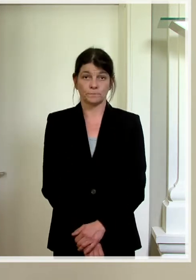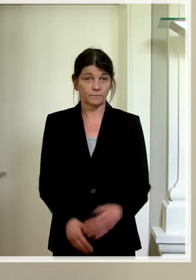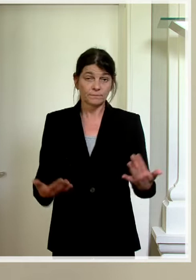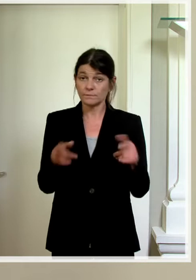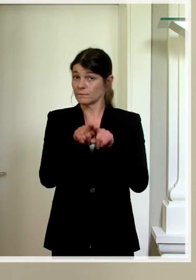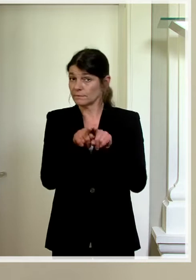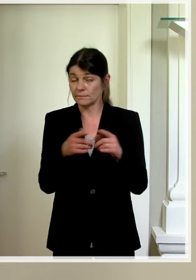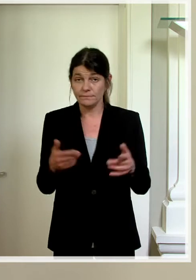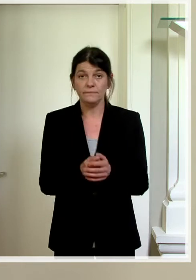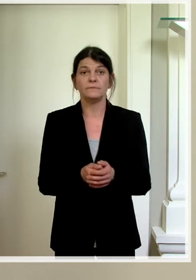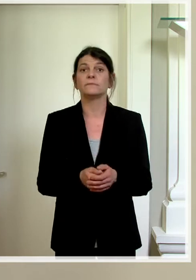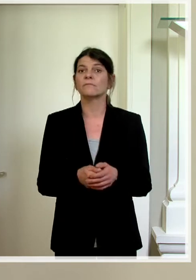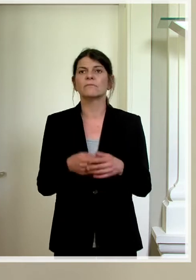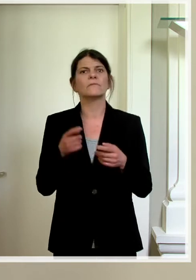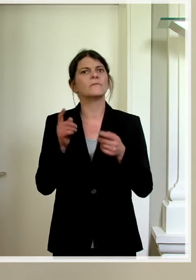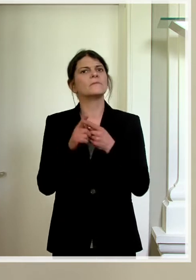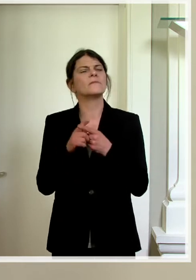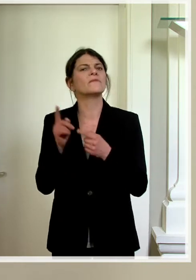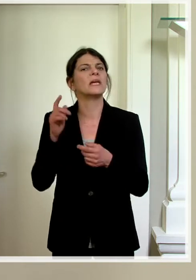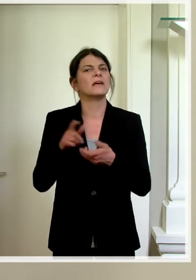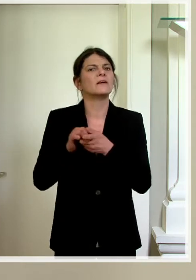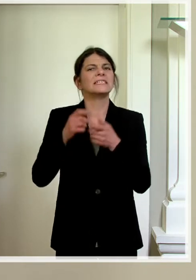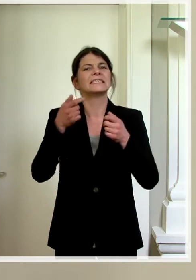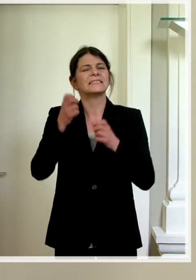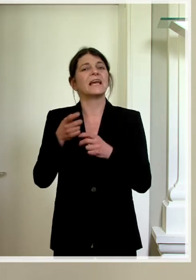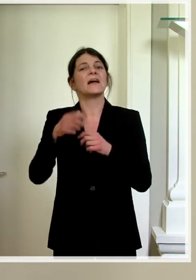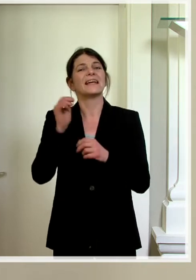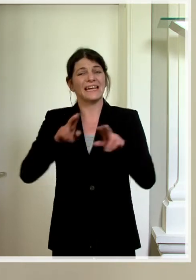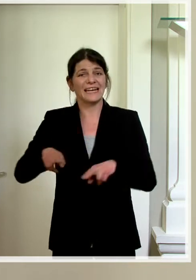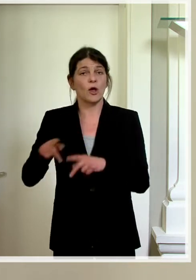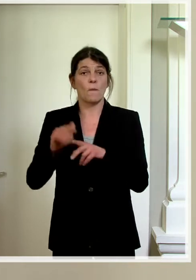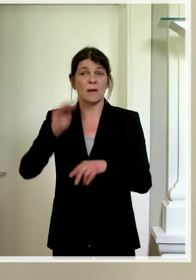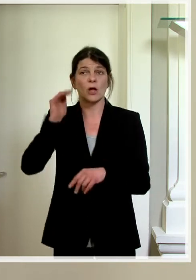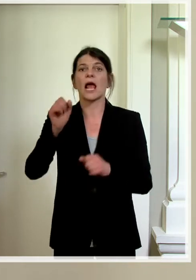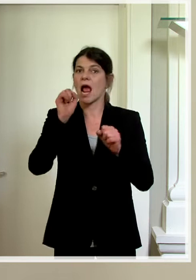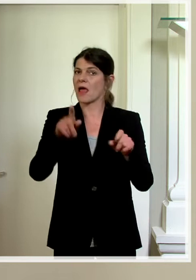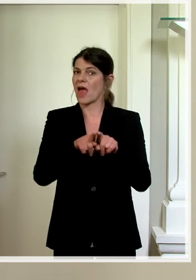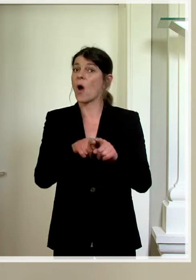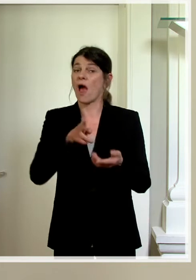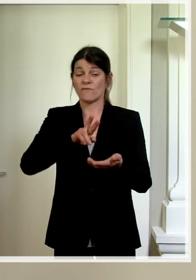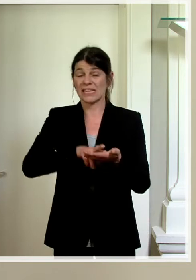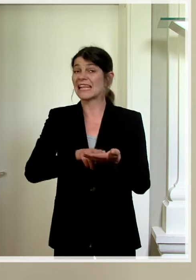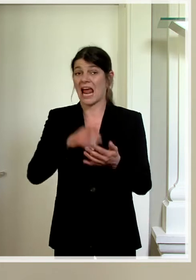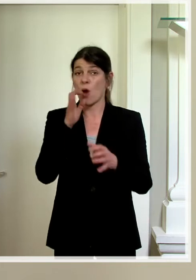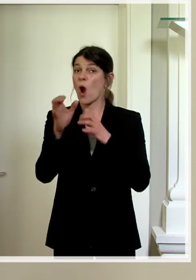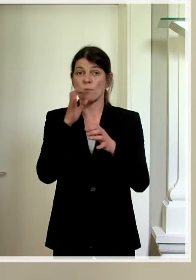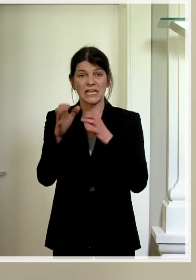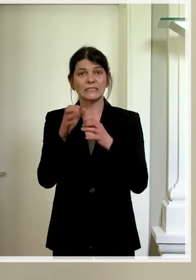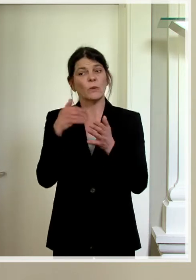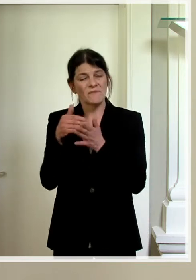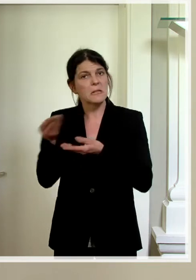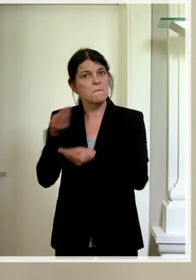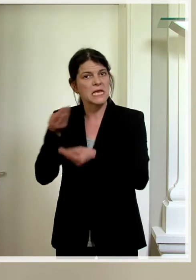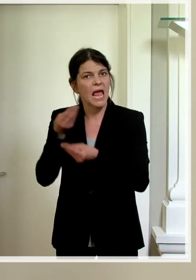Ebenso sollen die kollegial besetzten Gerichte und Behörden weiterhin auch über die digitale Kommunikationswege beraten